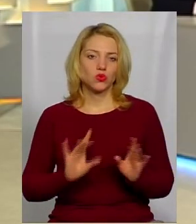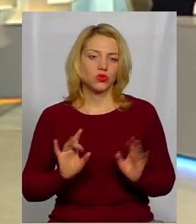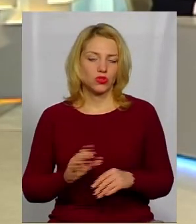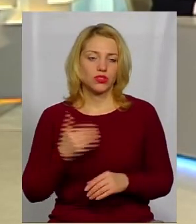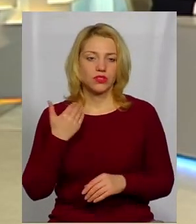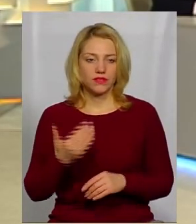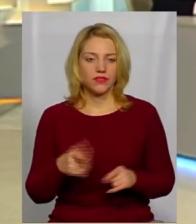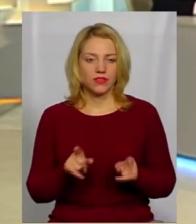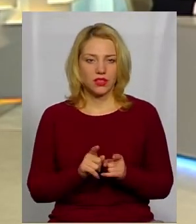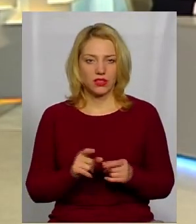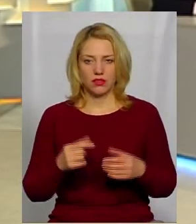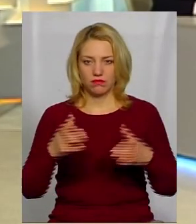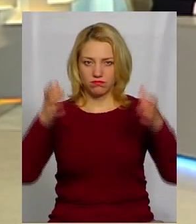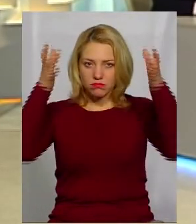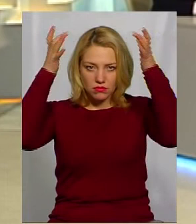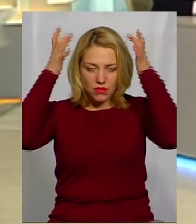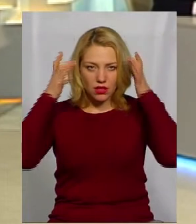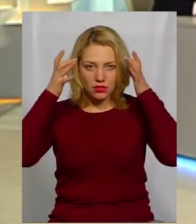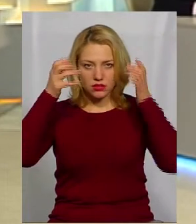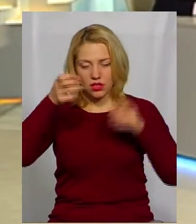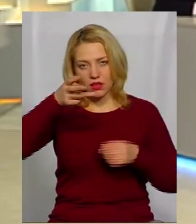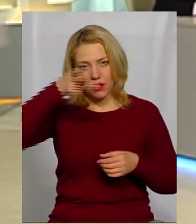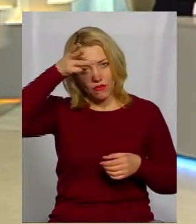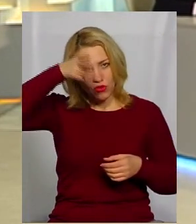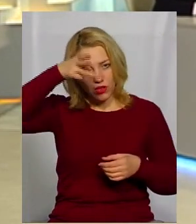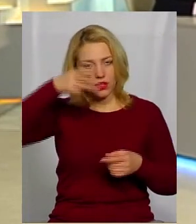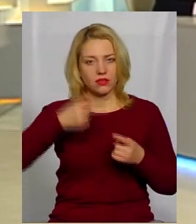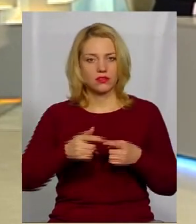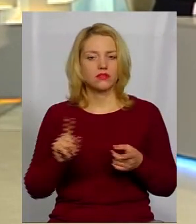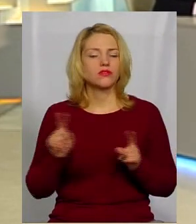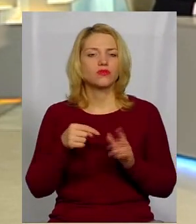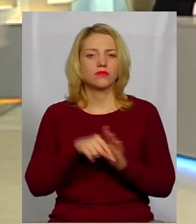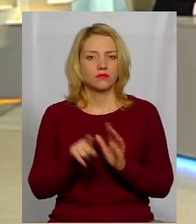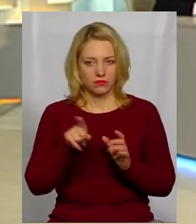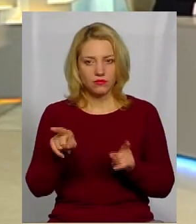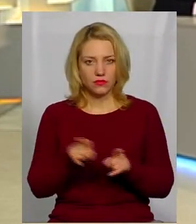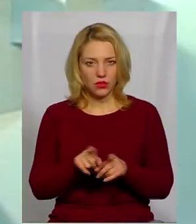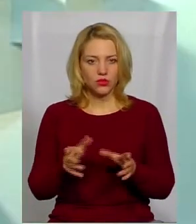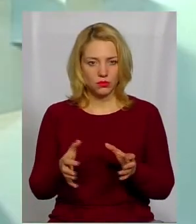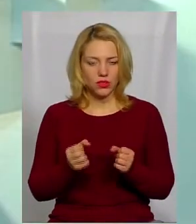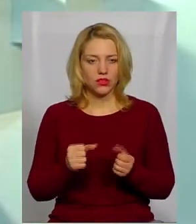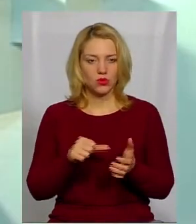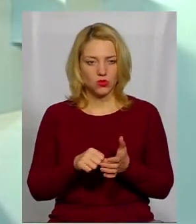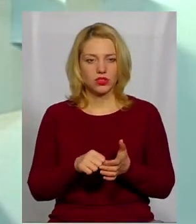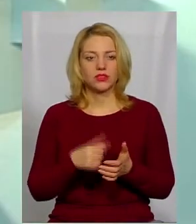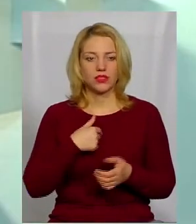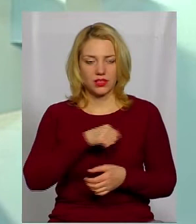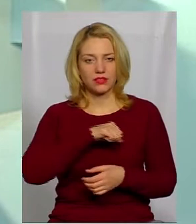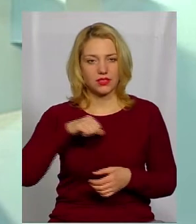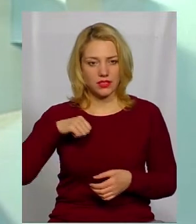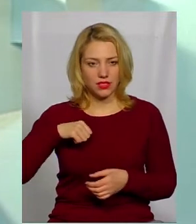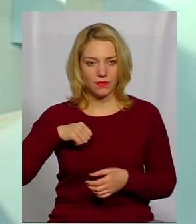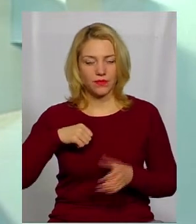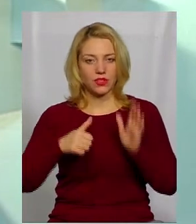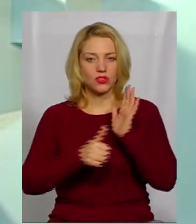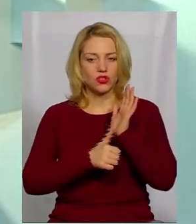в екіпировці такі, в касті, з ліхтариком, ви теж берете участь у розкопках? Ну, сам, так, я сам